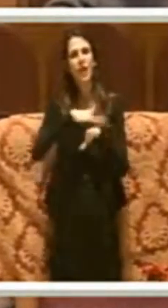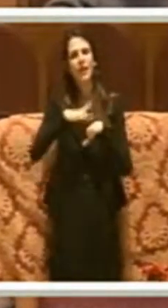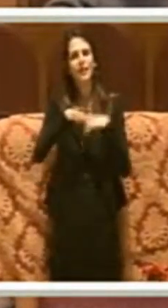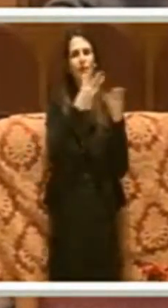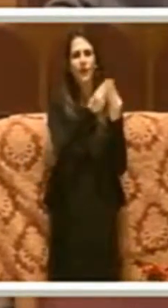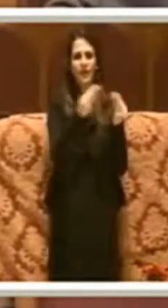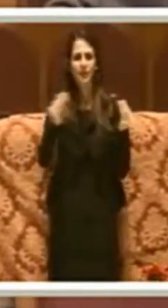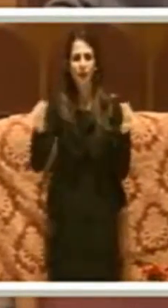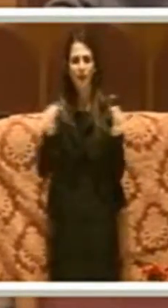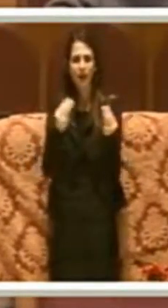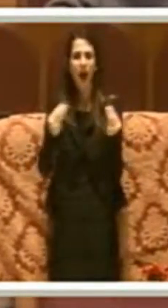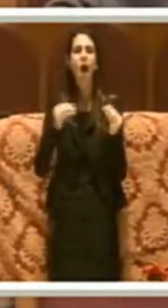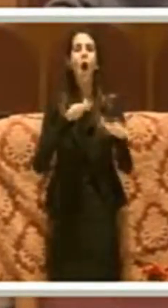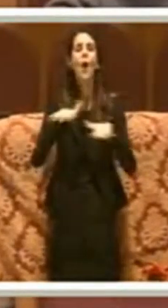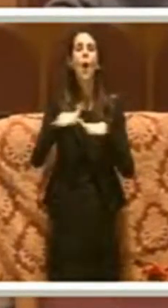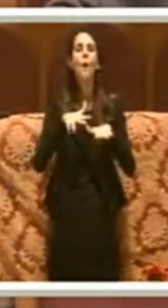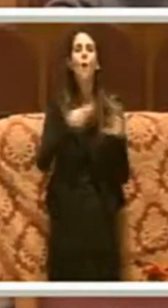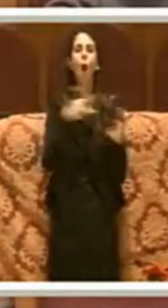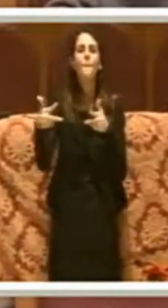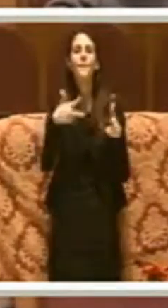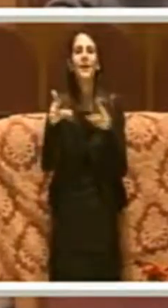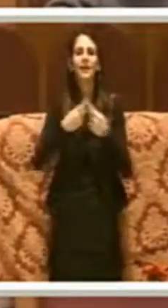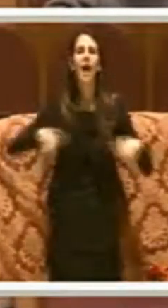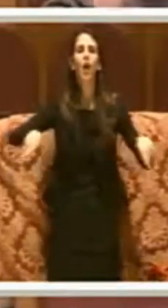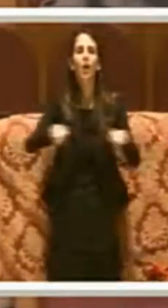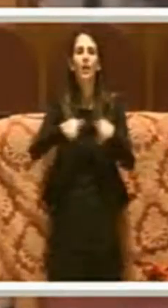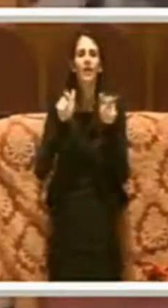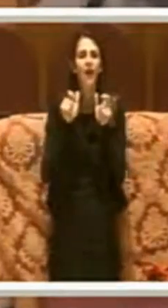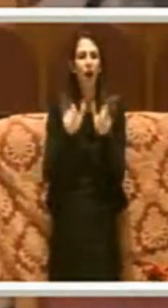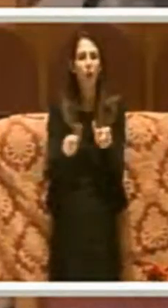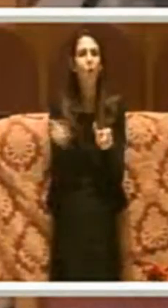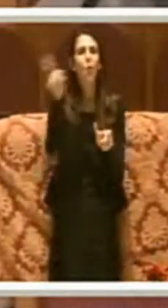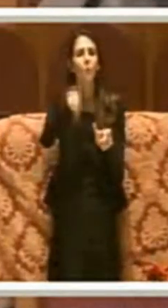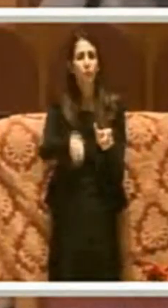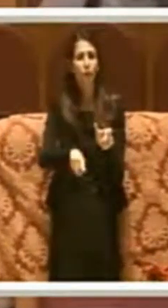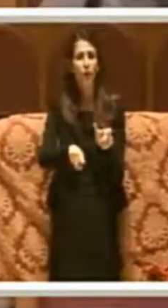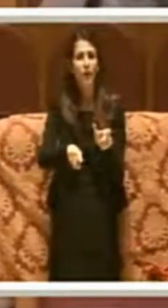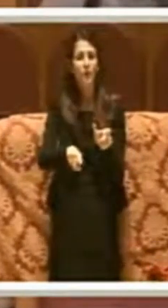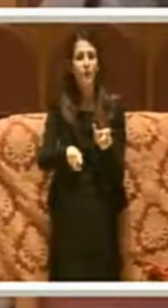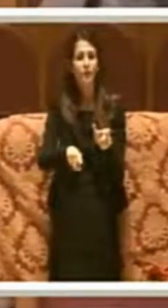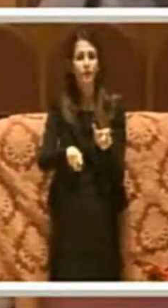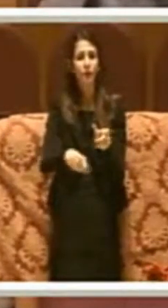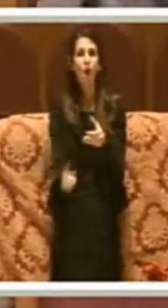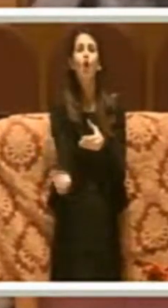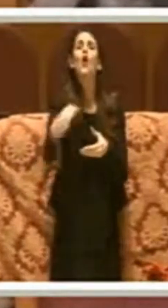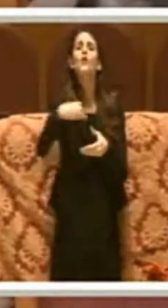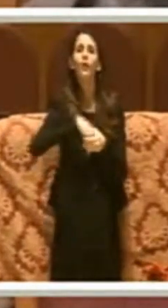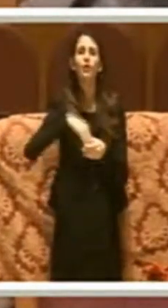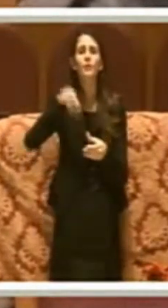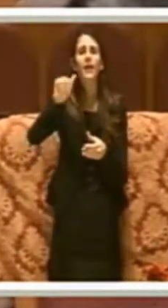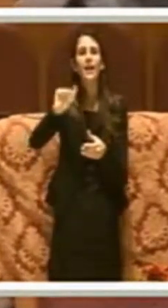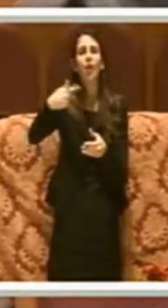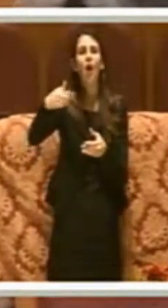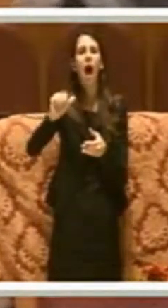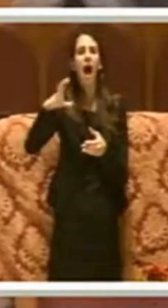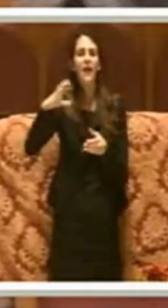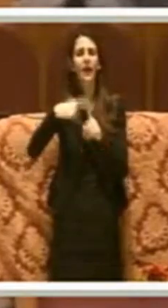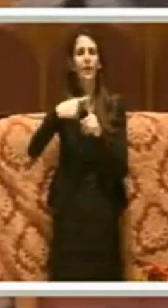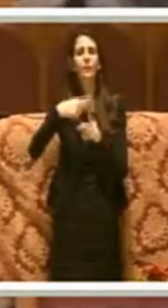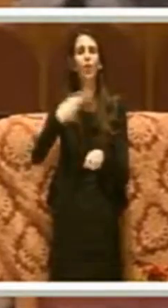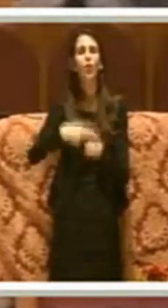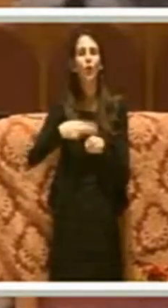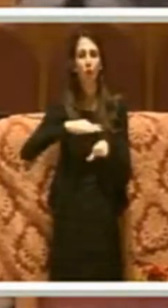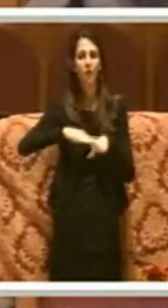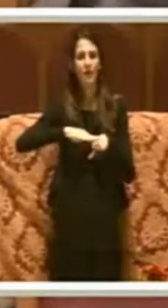mobilità collettiva. Anche prevedendo il coinvolgimento di ADAC, di Roma Servizi per la Mobilità